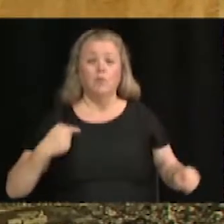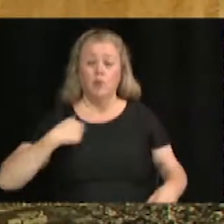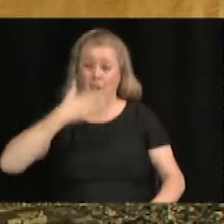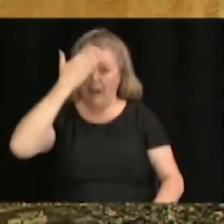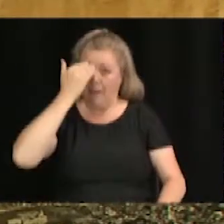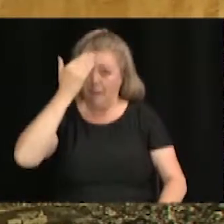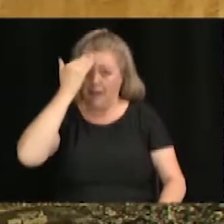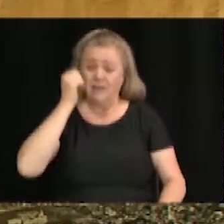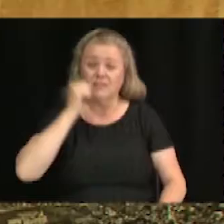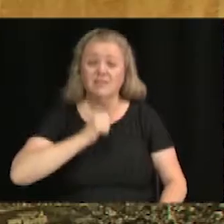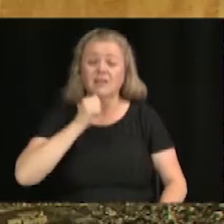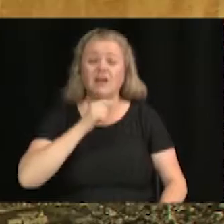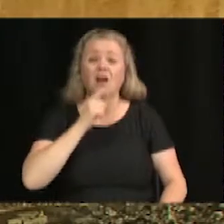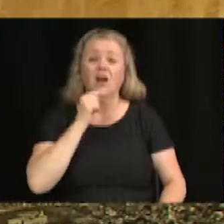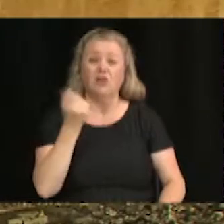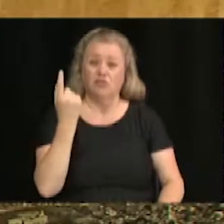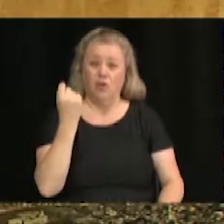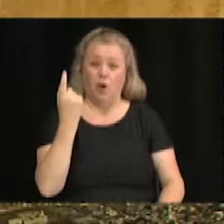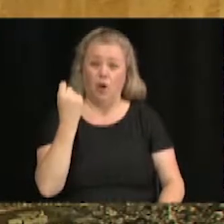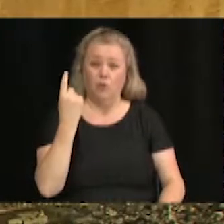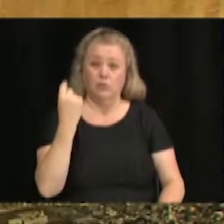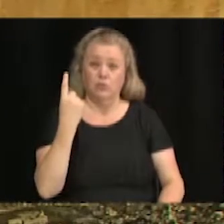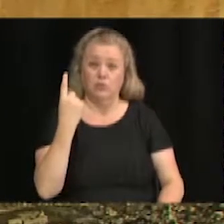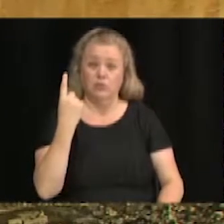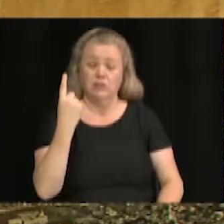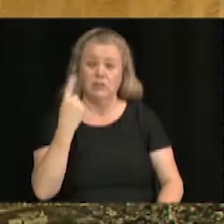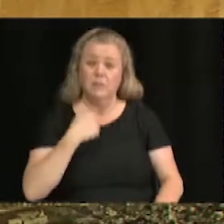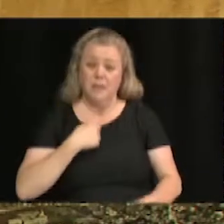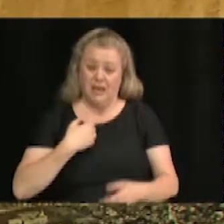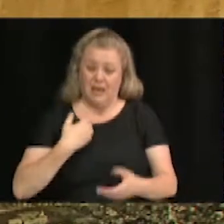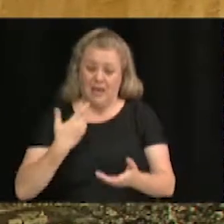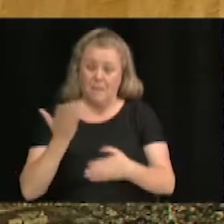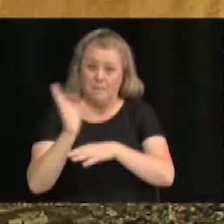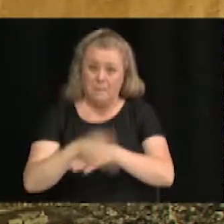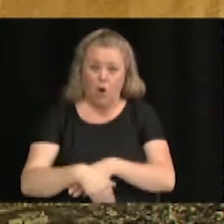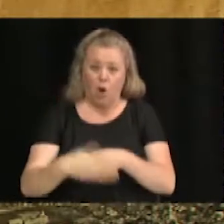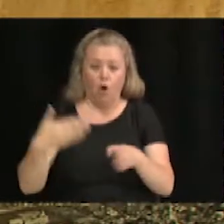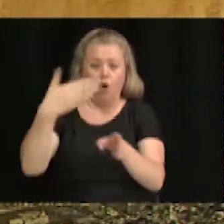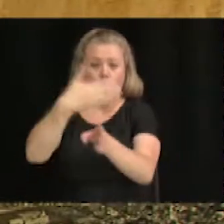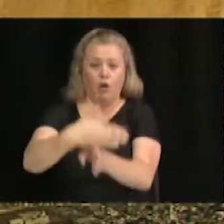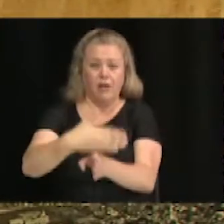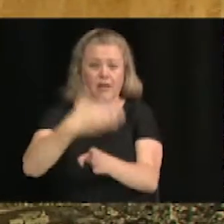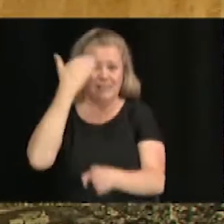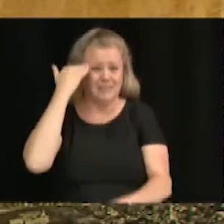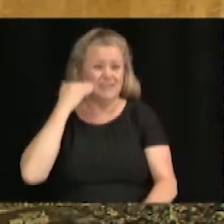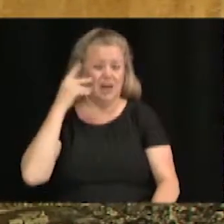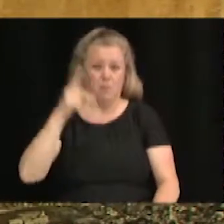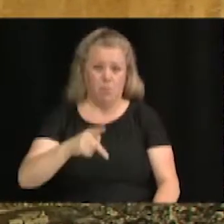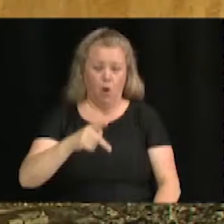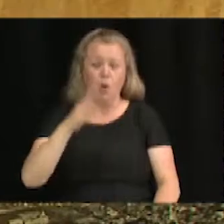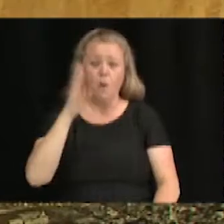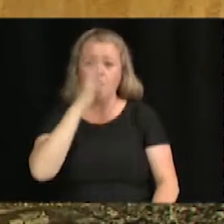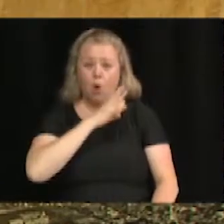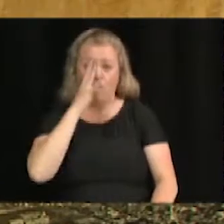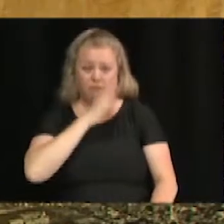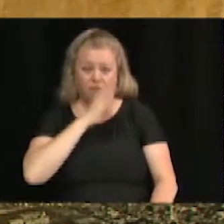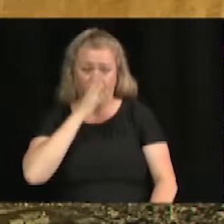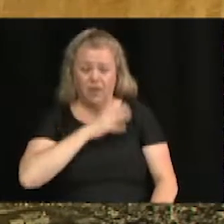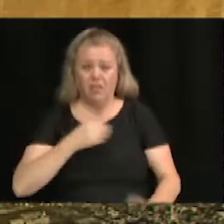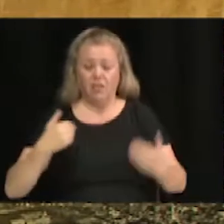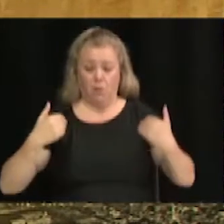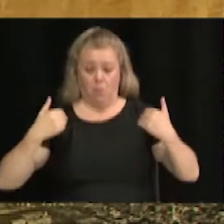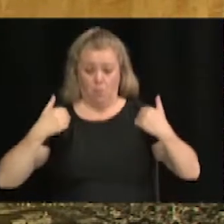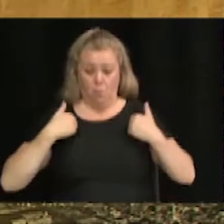ans qui s'est fatuée au coin de Saint-Paul et mon fait, 11 ans. Moi, j'ai fait du bénévolat ici pour m'occuper des jeunes